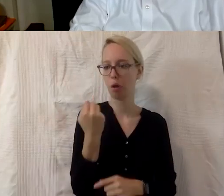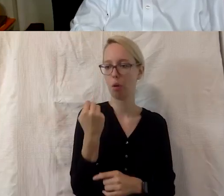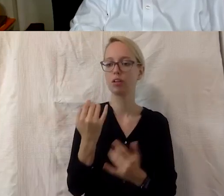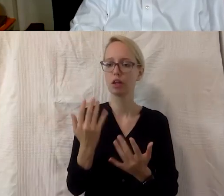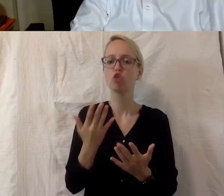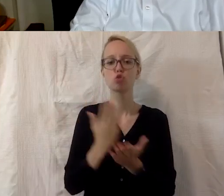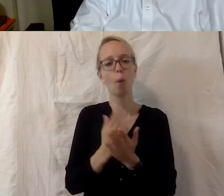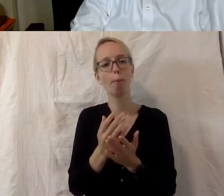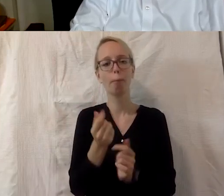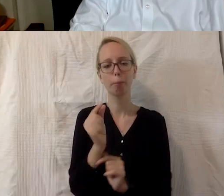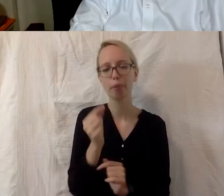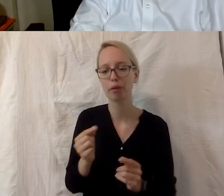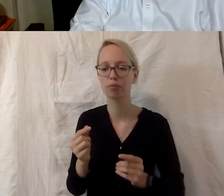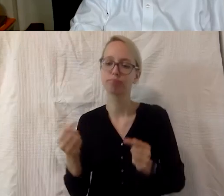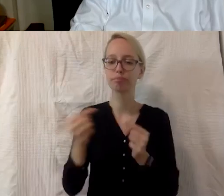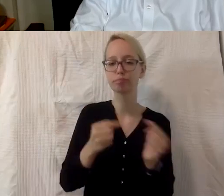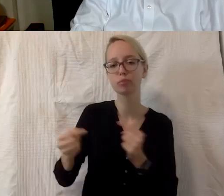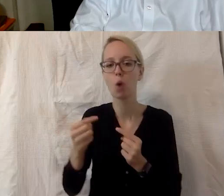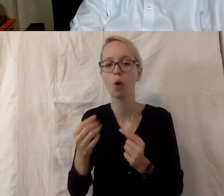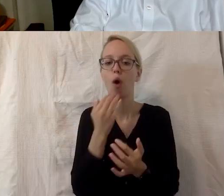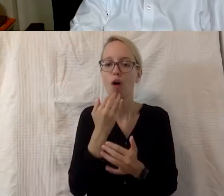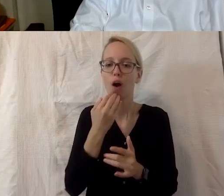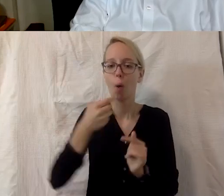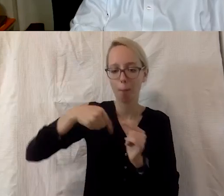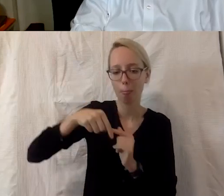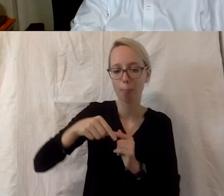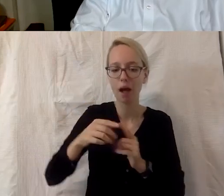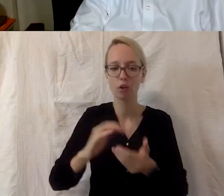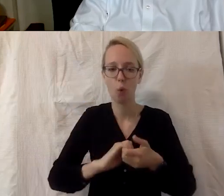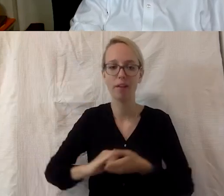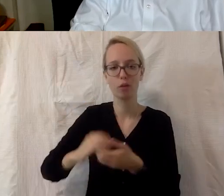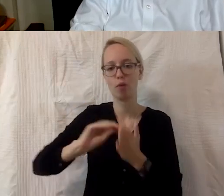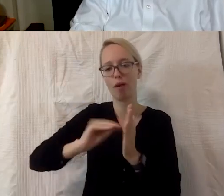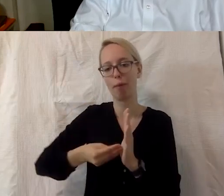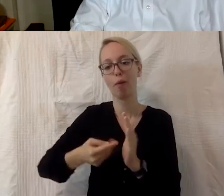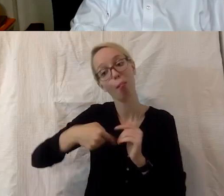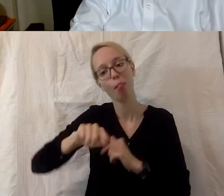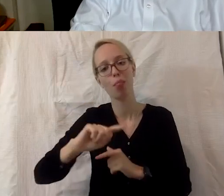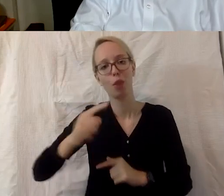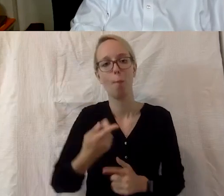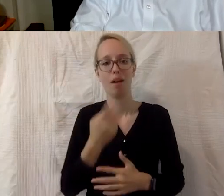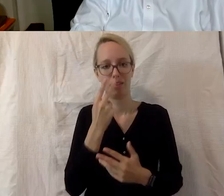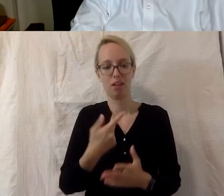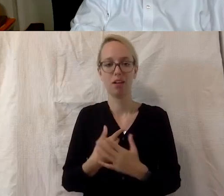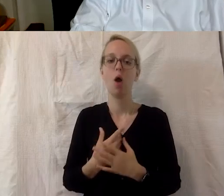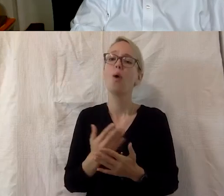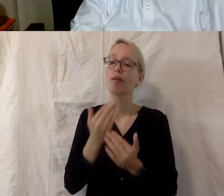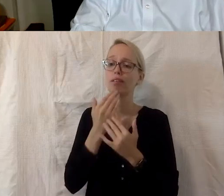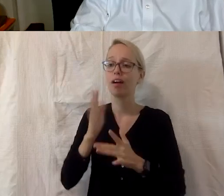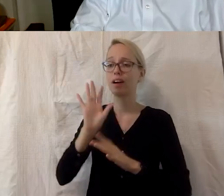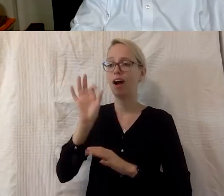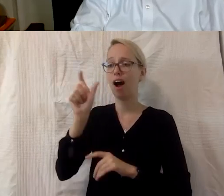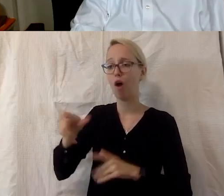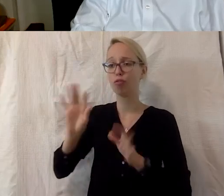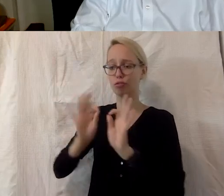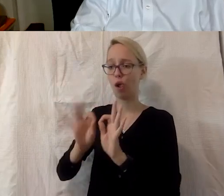nächsten Koalitionsvertrag wiedersehen und ich möchte mich aber natürlich ganz besonders auch bedanken bei Frau Richter und bei Frau Boßhammer, die wirklich ganz